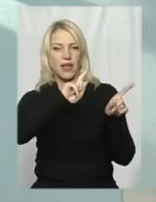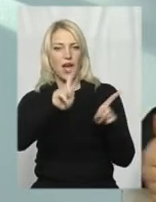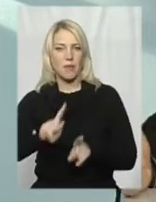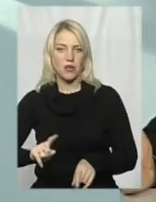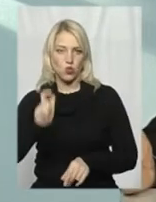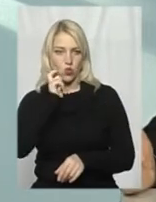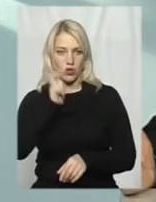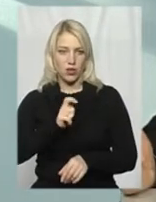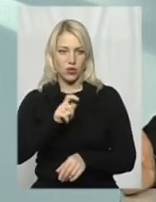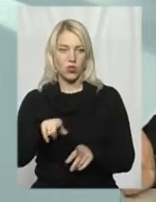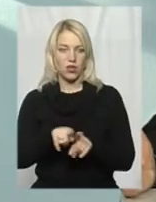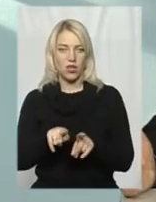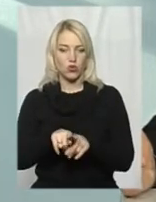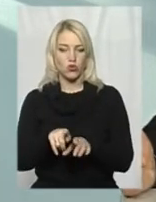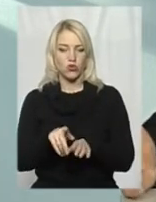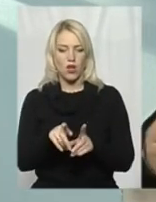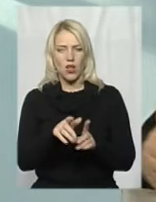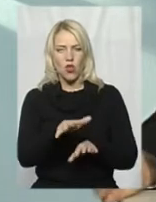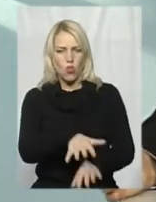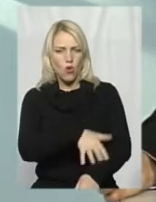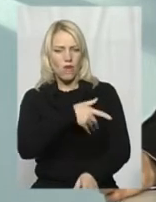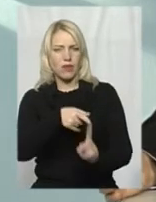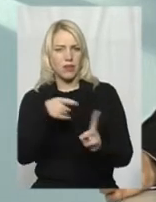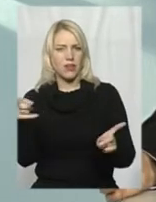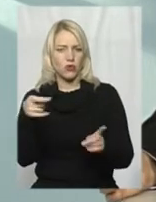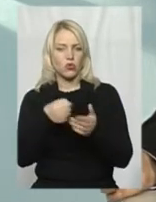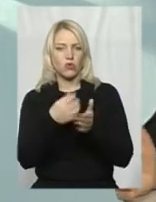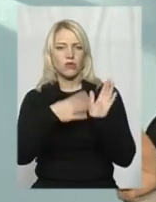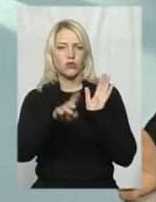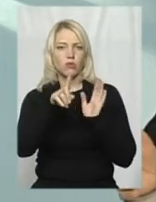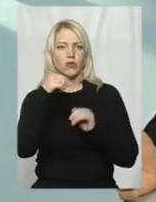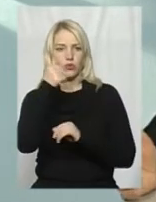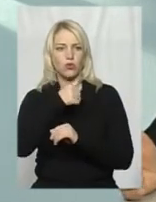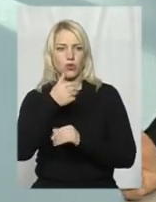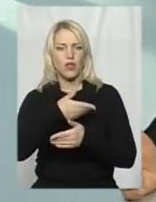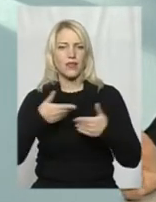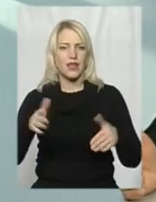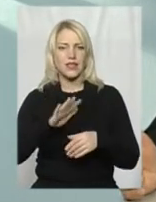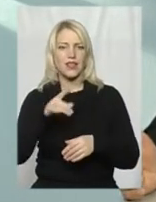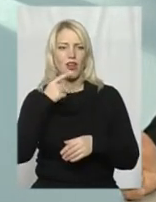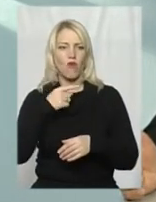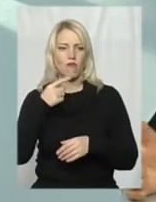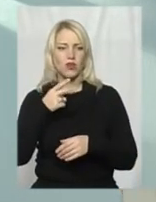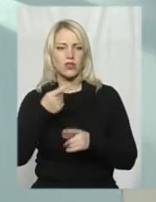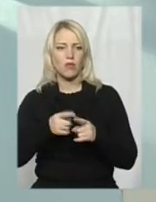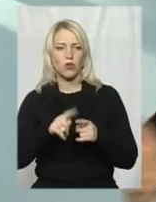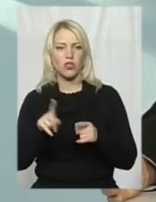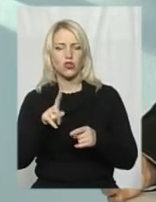також дуже довгий період, ну, фактично, до 1991 року, практично, у не говорилося про те, що